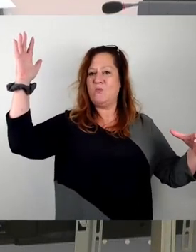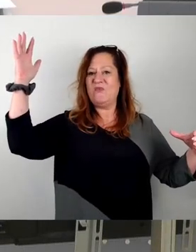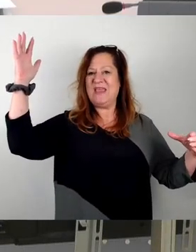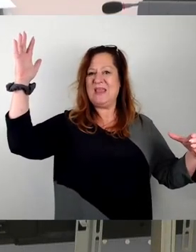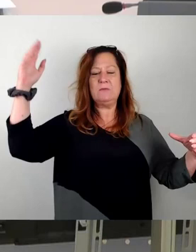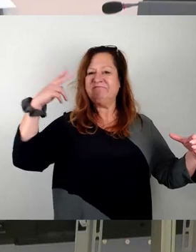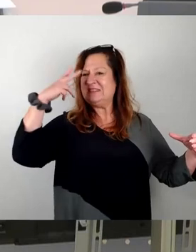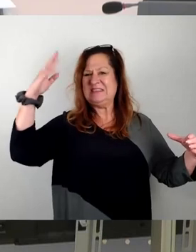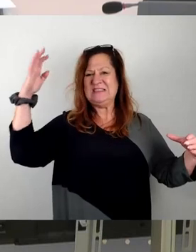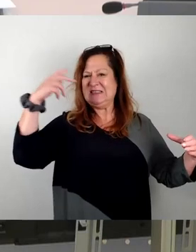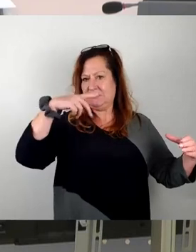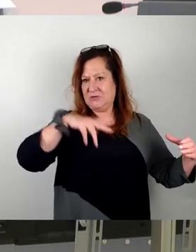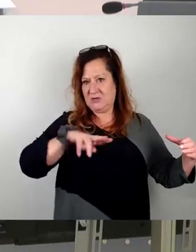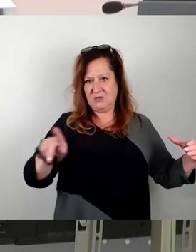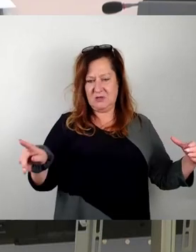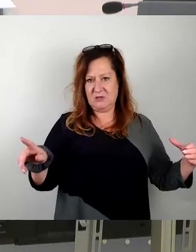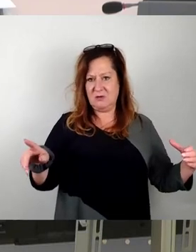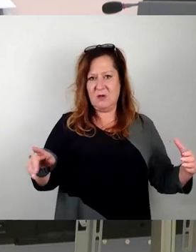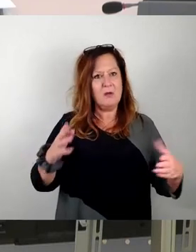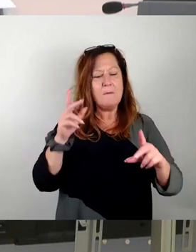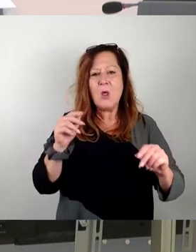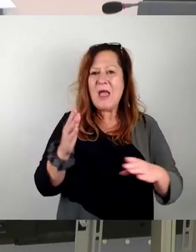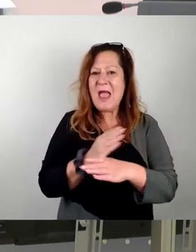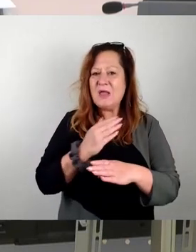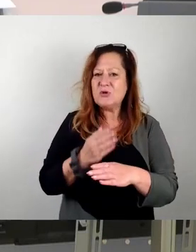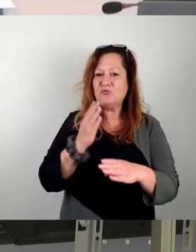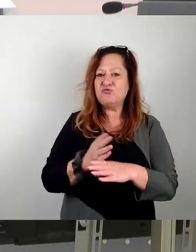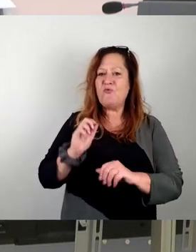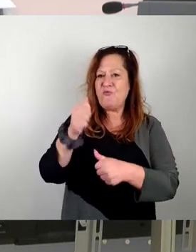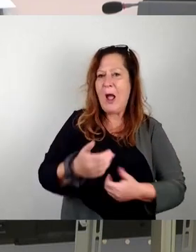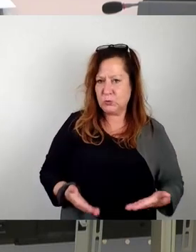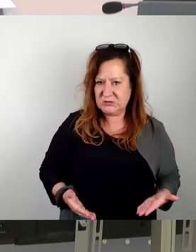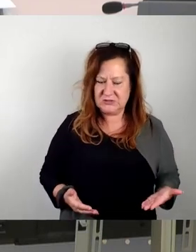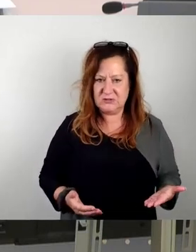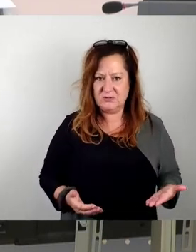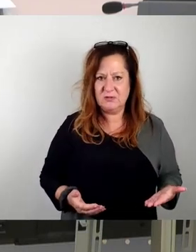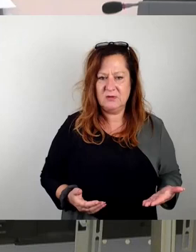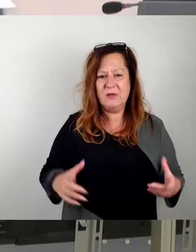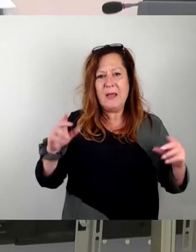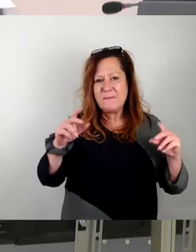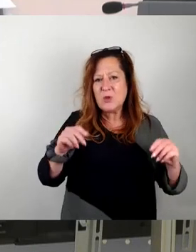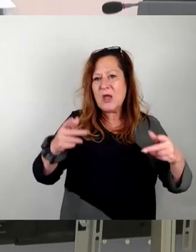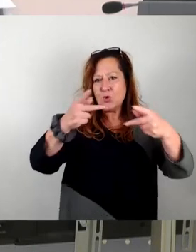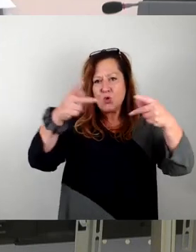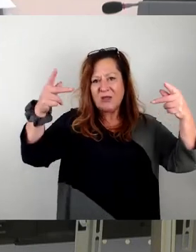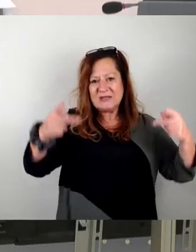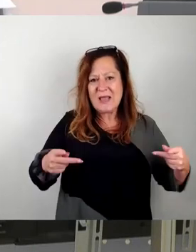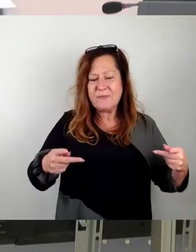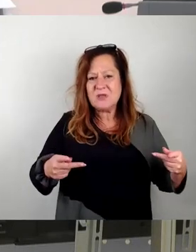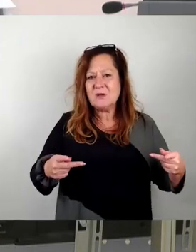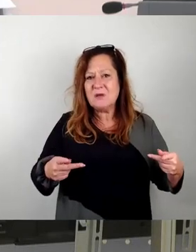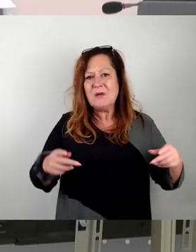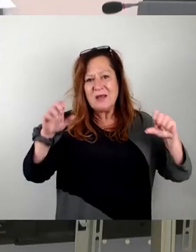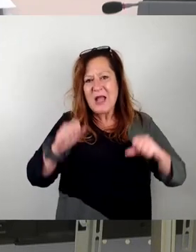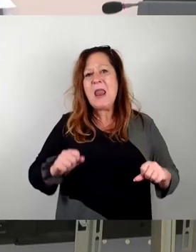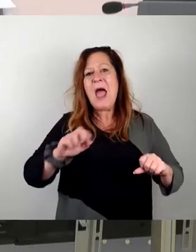Wir haben diese Entscheidung also schon vorgefasst und damit könnte natürlich auch so in dem Konzept so niedergelegt werden.